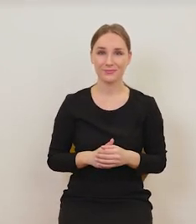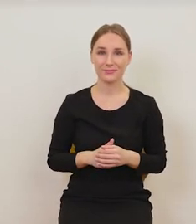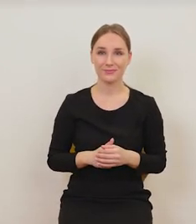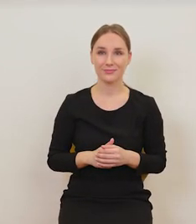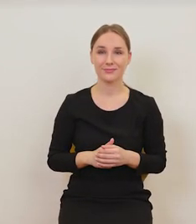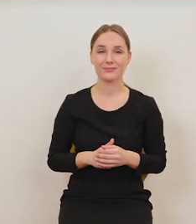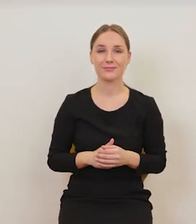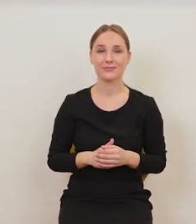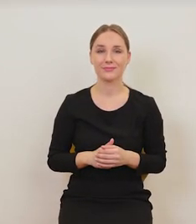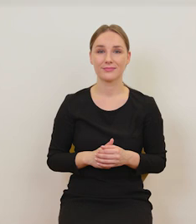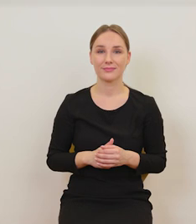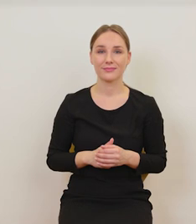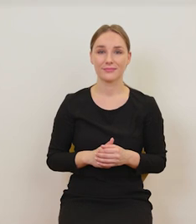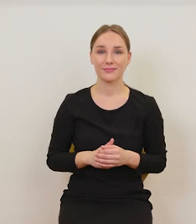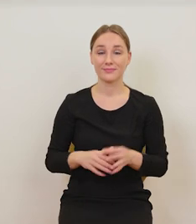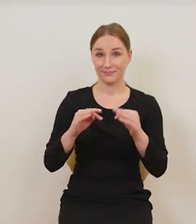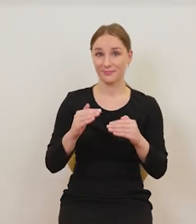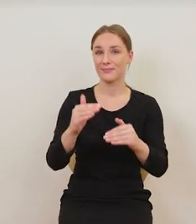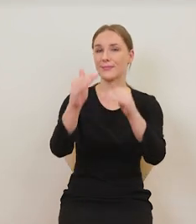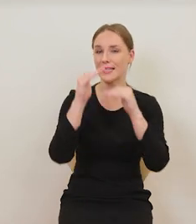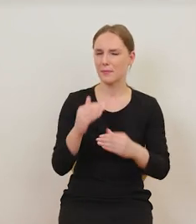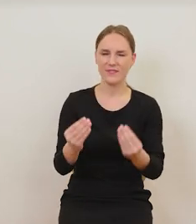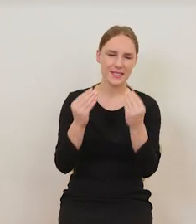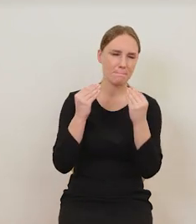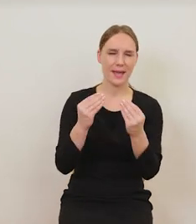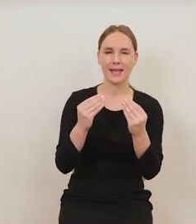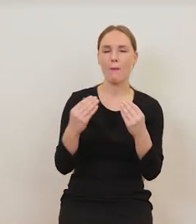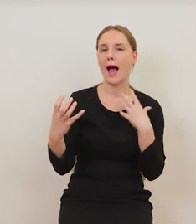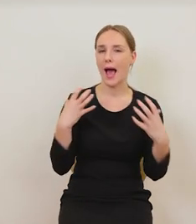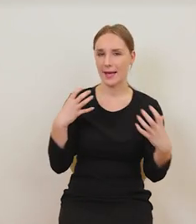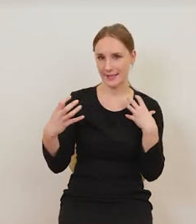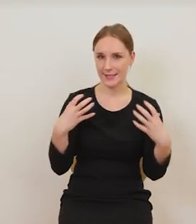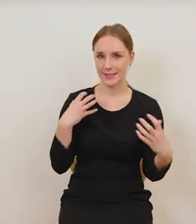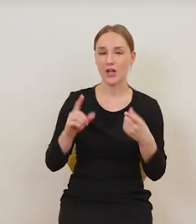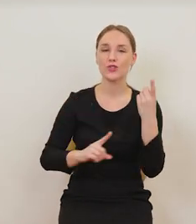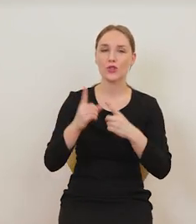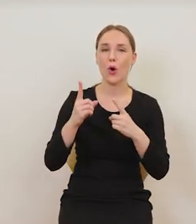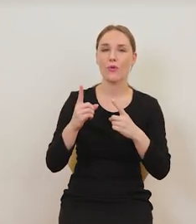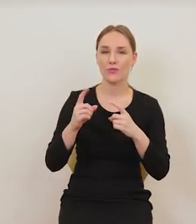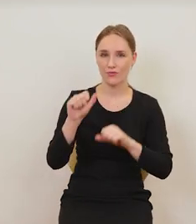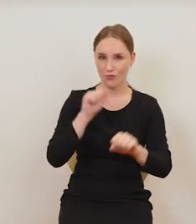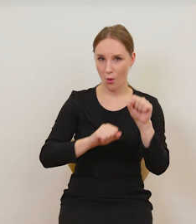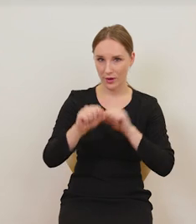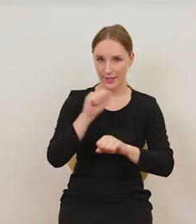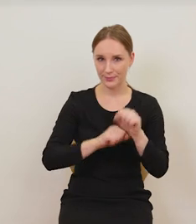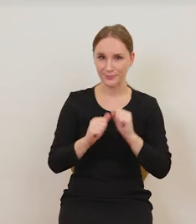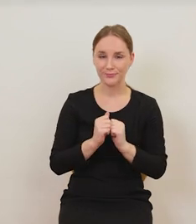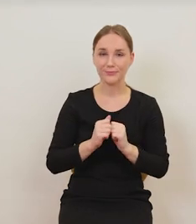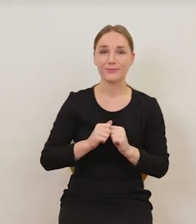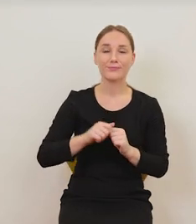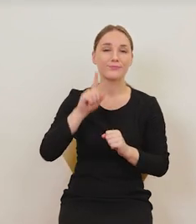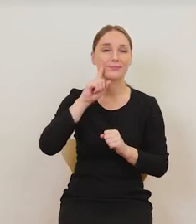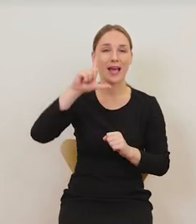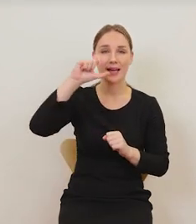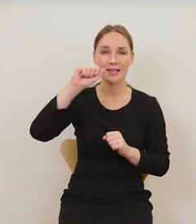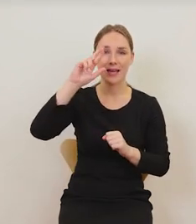I przechodzimy do znakomitego artysty włoskiego. Michelangelo Caravaggio de